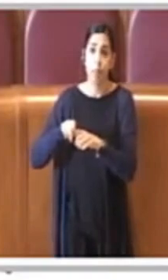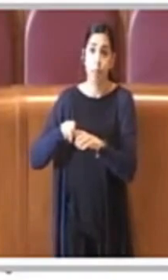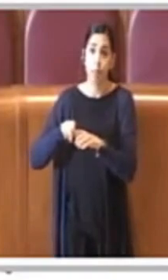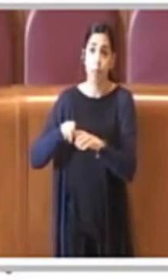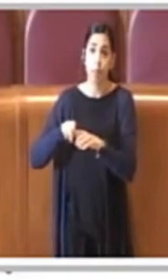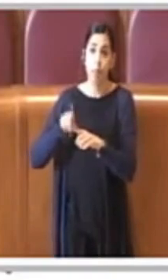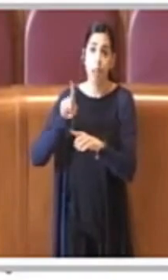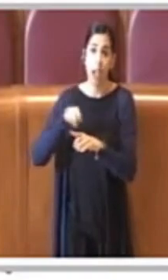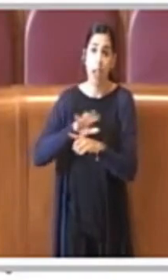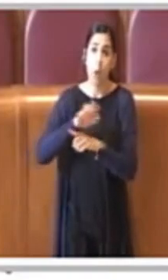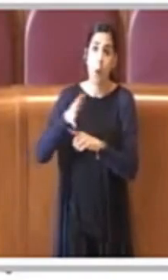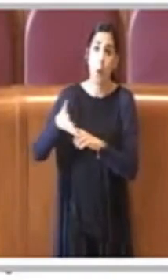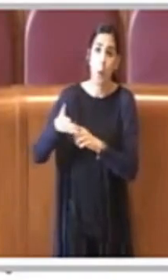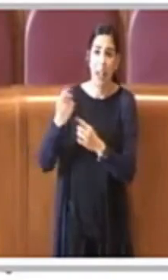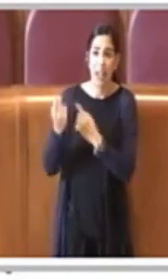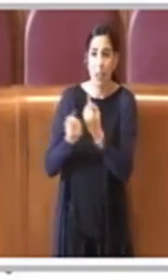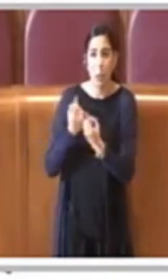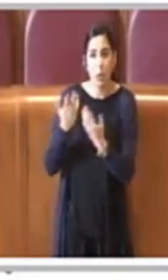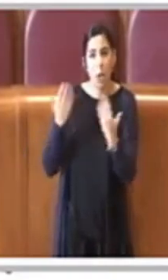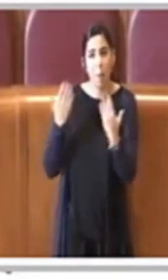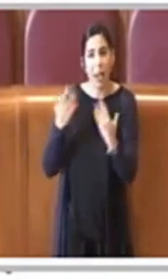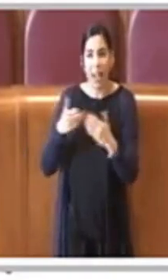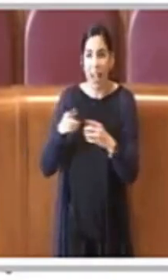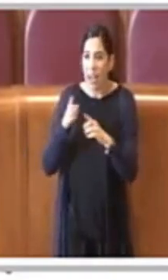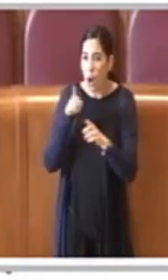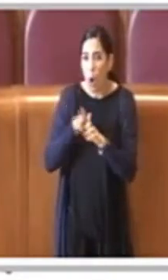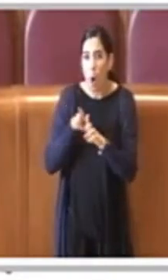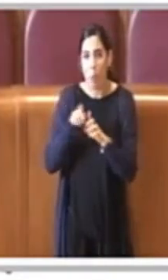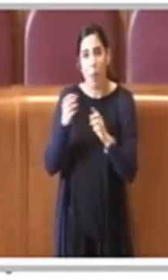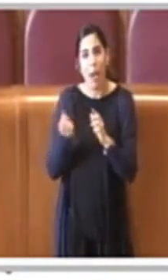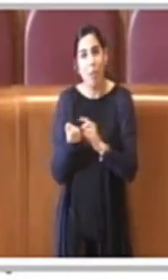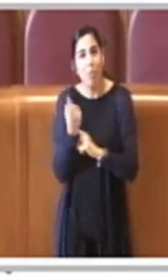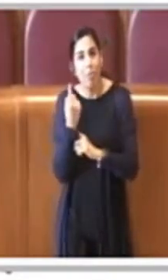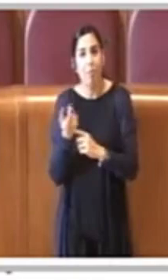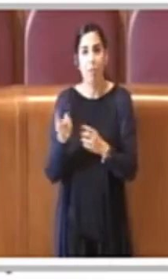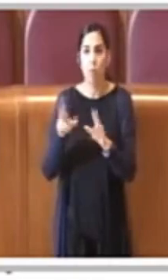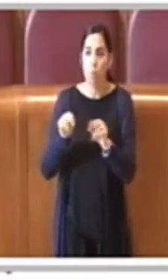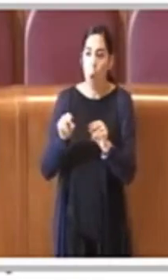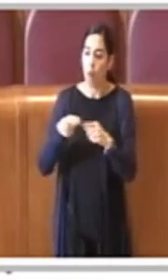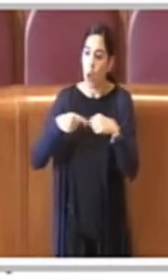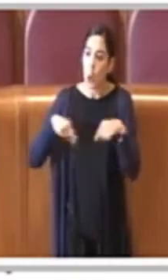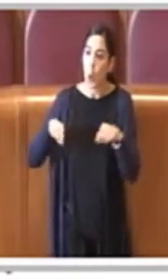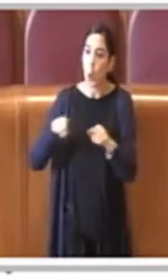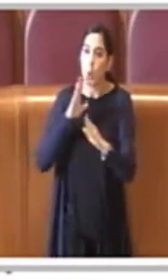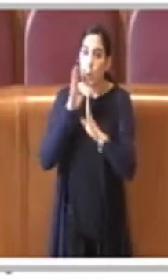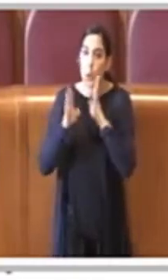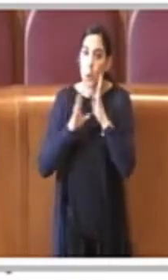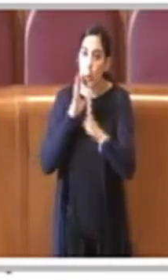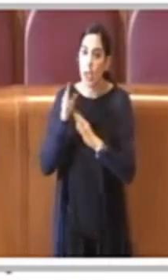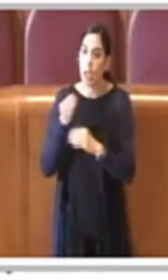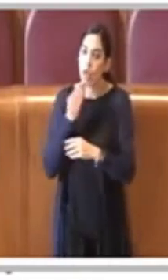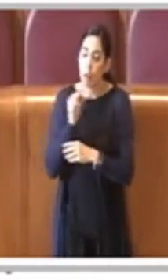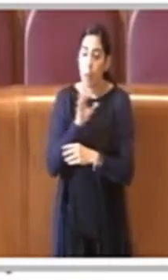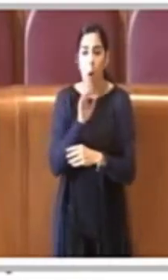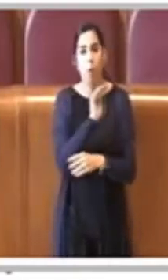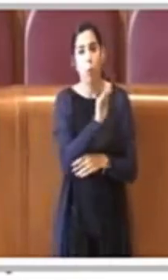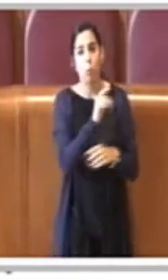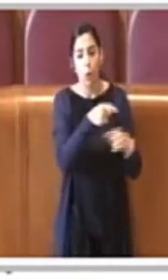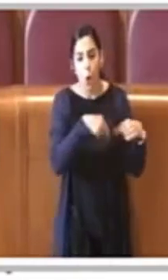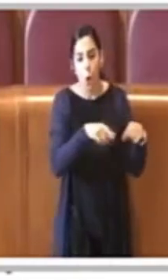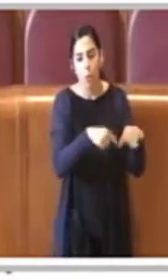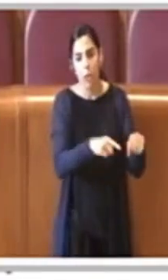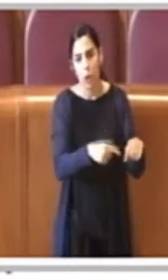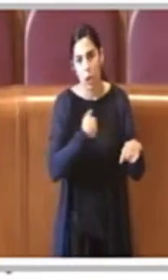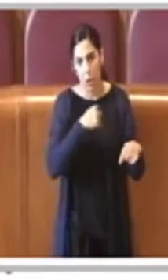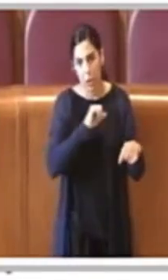quella appunto della consulta del cibo, comunque anche nelle future commissioni io credo ci saranno ovviamente e continueranno su questo